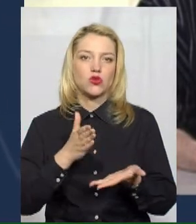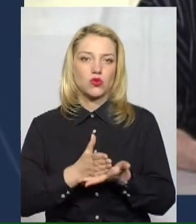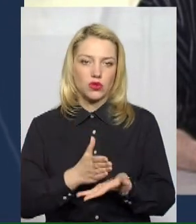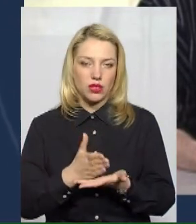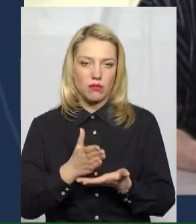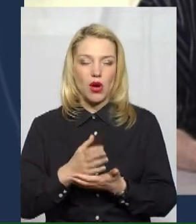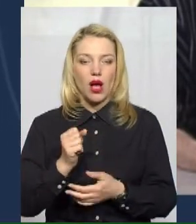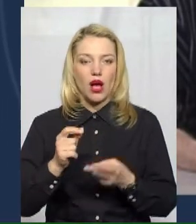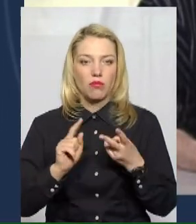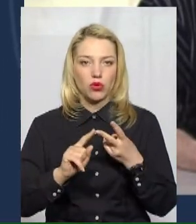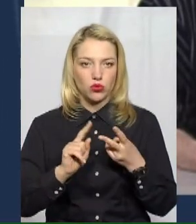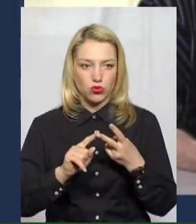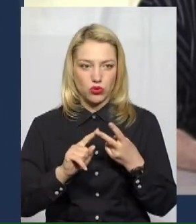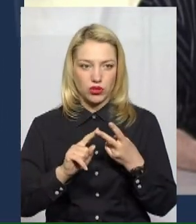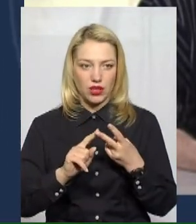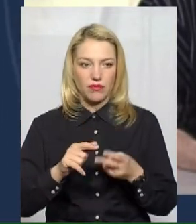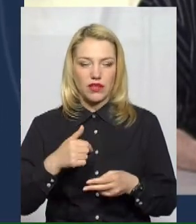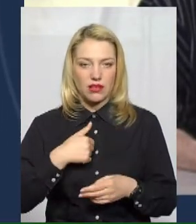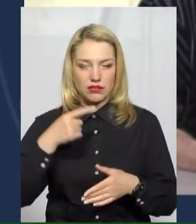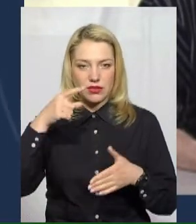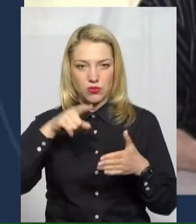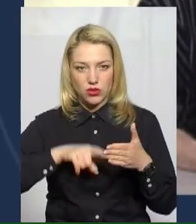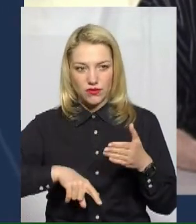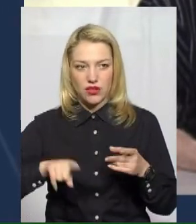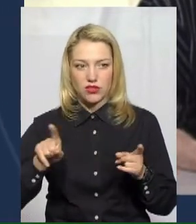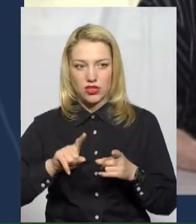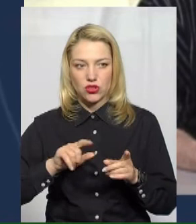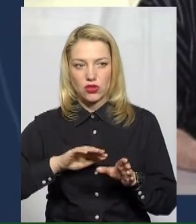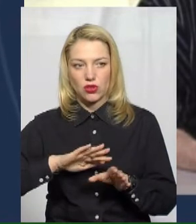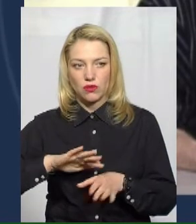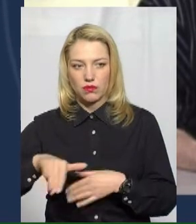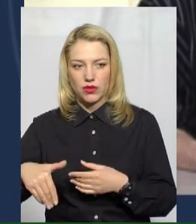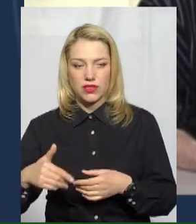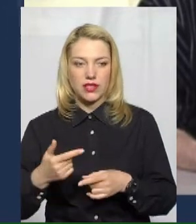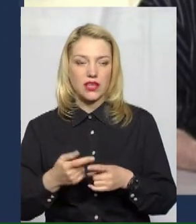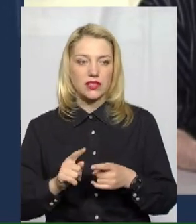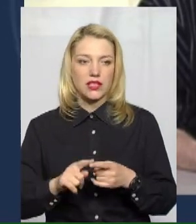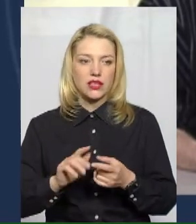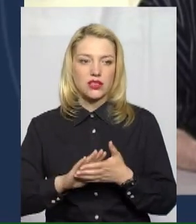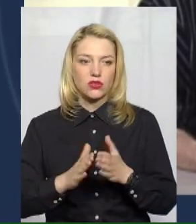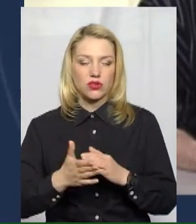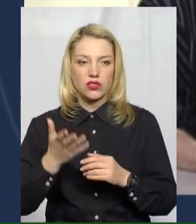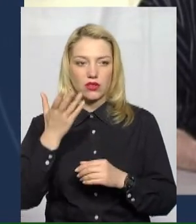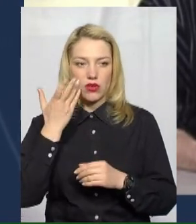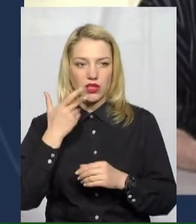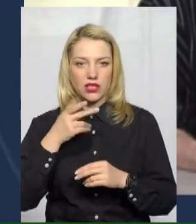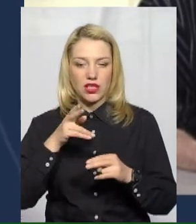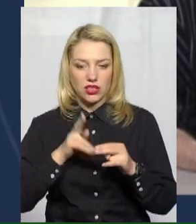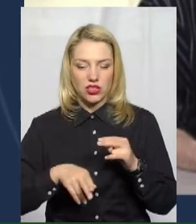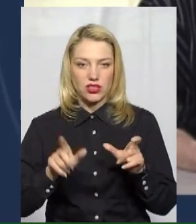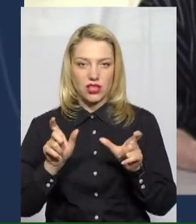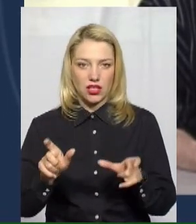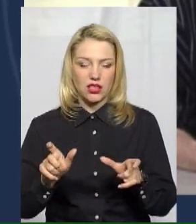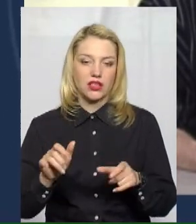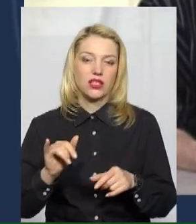-друге, я сподіваюся, що після виходу з карантину ситуація це віпшиться, адже люди повернуться на свої робочі